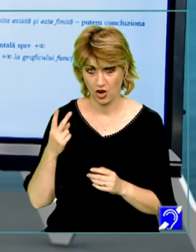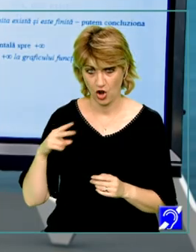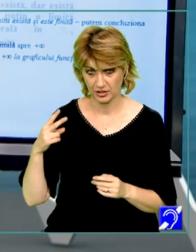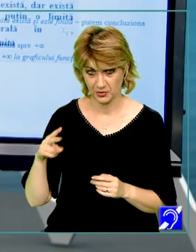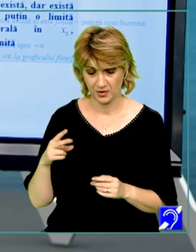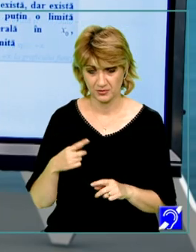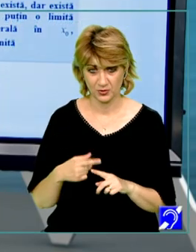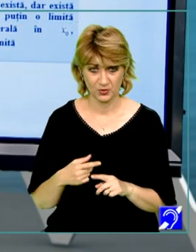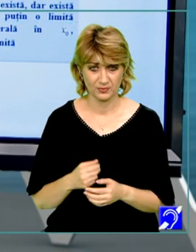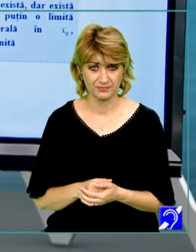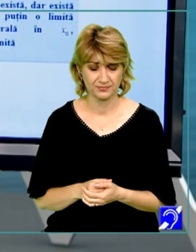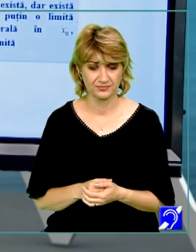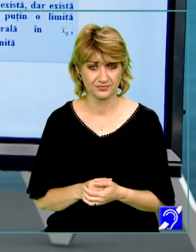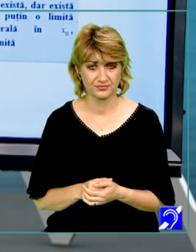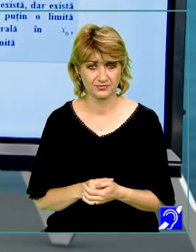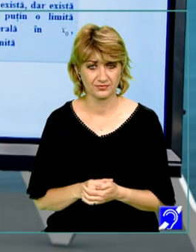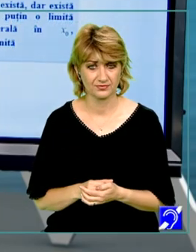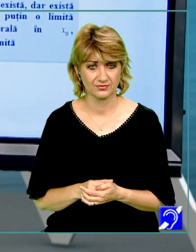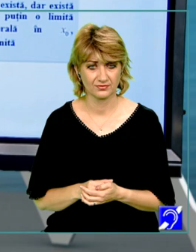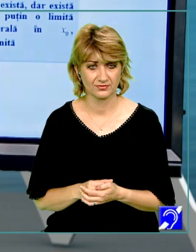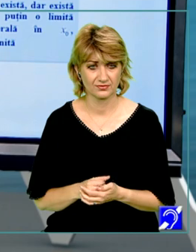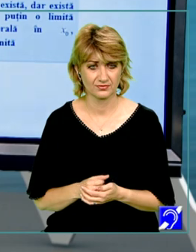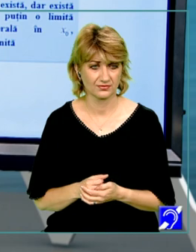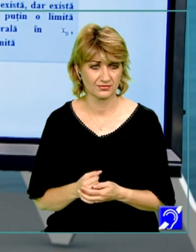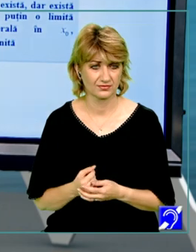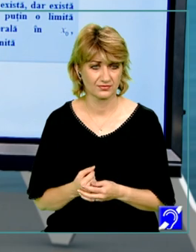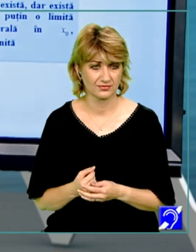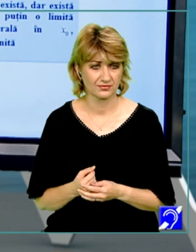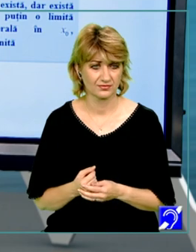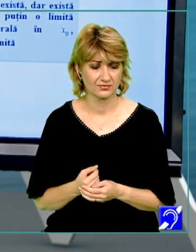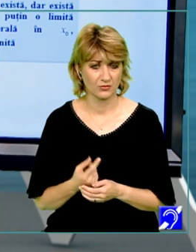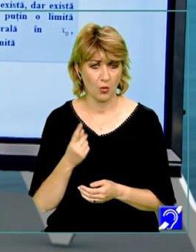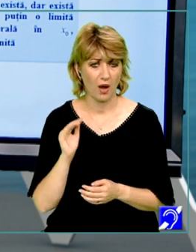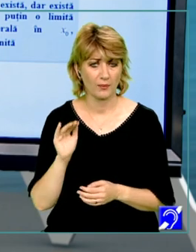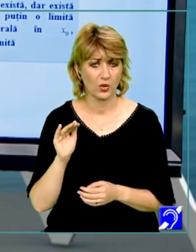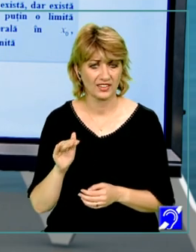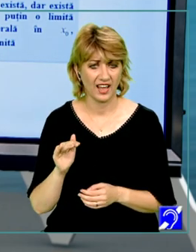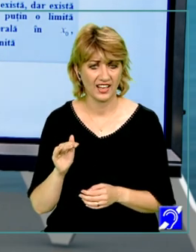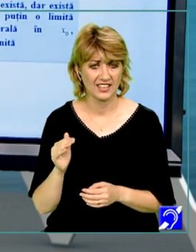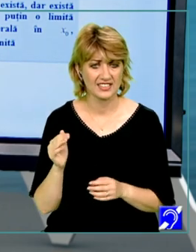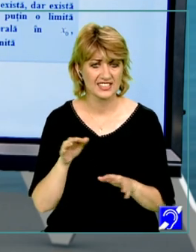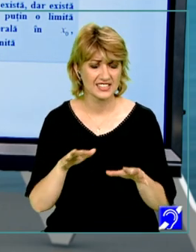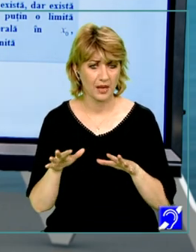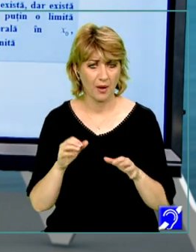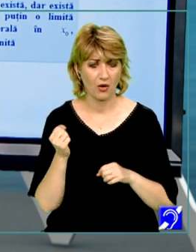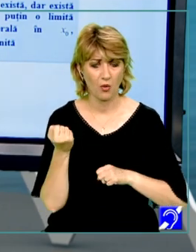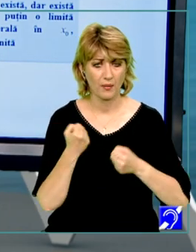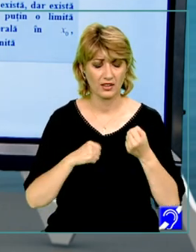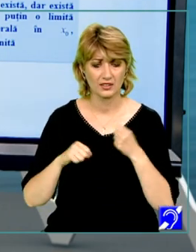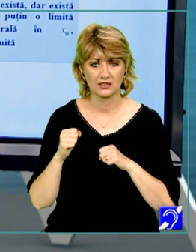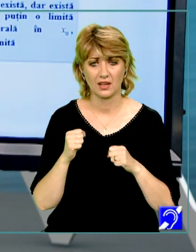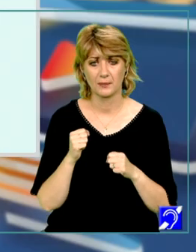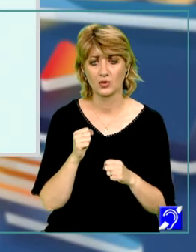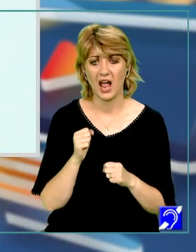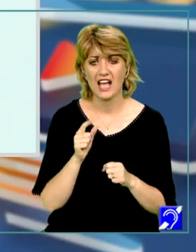cu o abordare schematică a comportamentului asimptotic pentru o